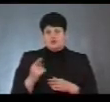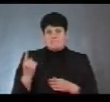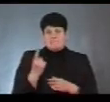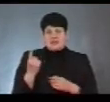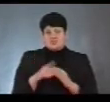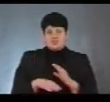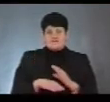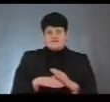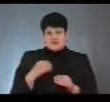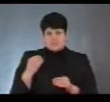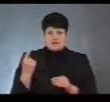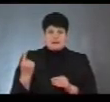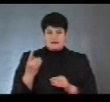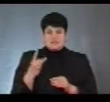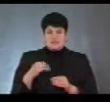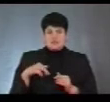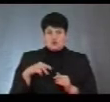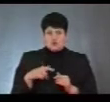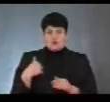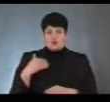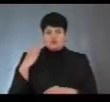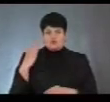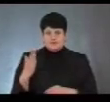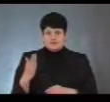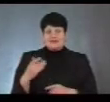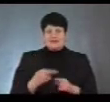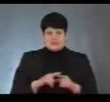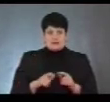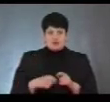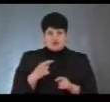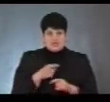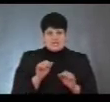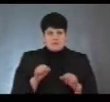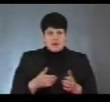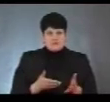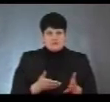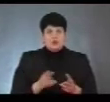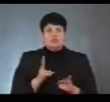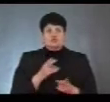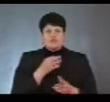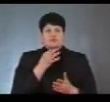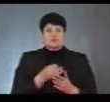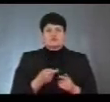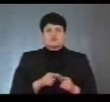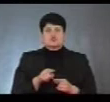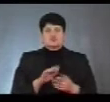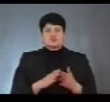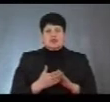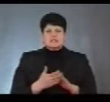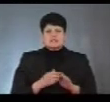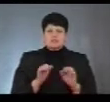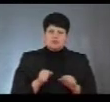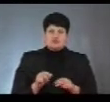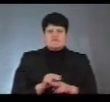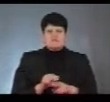вибориці, які вперше йдуть на голосування, які себе не знайдуть, то це, власне, порушення їхніх прав. Хто відповідальний зараз за цю ситуацію, чи можна її зараз